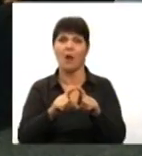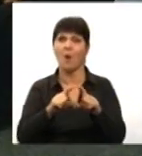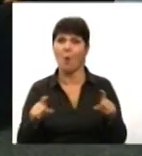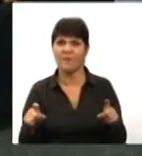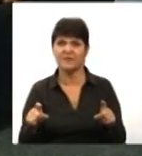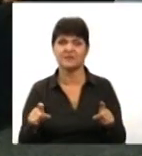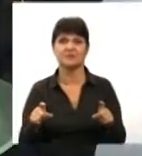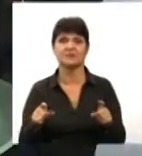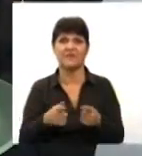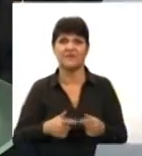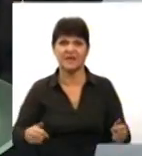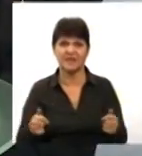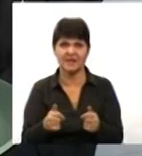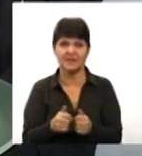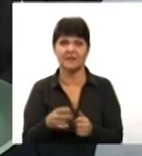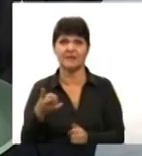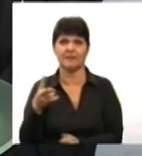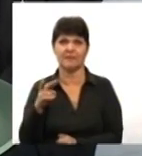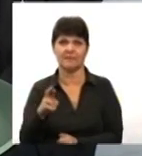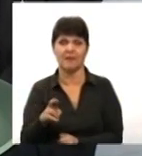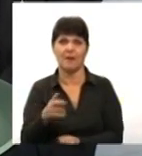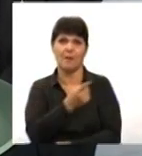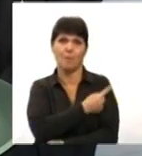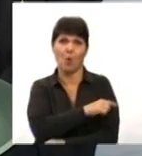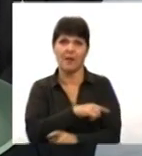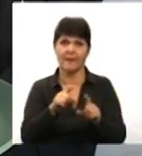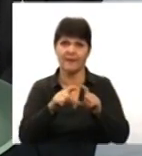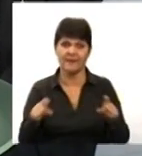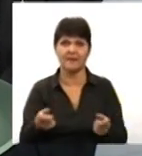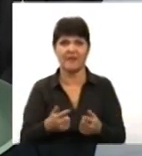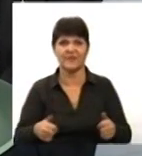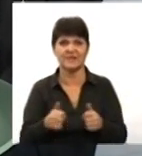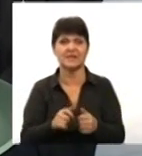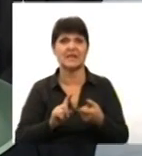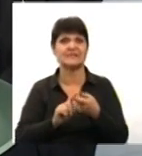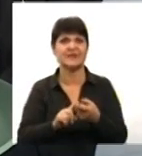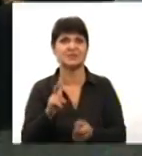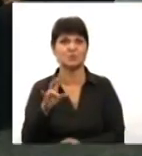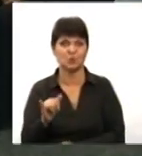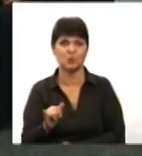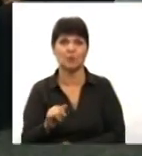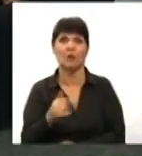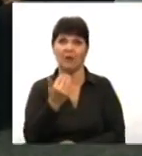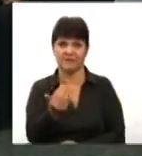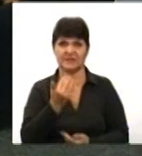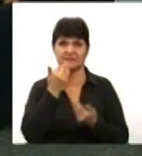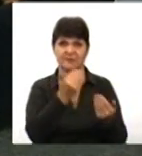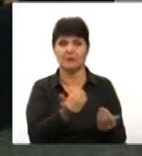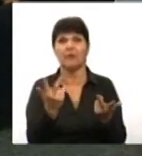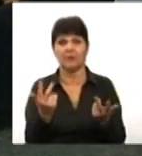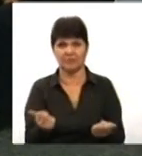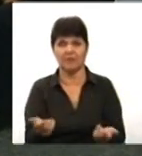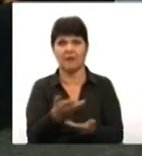відділення поліклінік, це відділення зв'язку і так далі. Тобто ви зверталися з такою пропозицією? ми з такою зверталися.